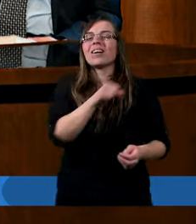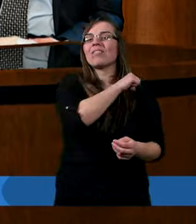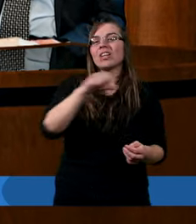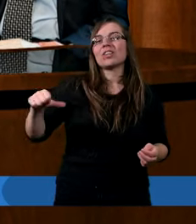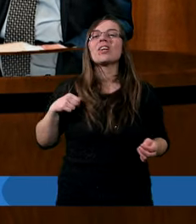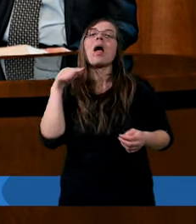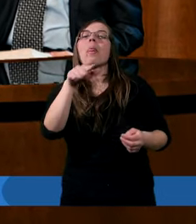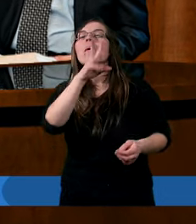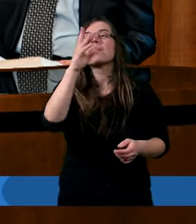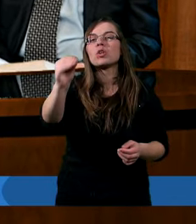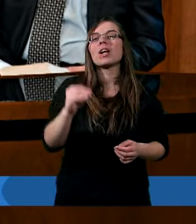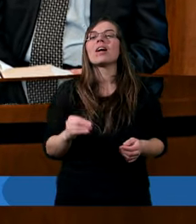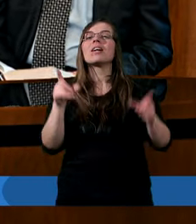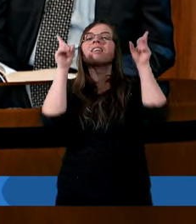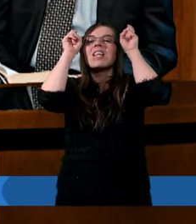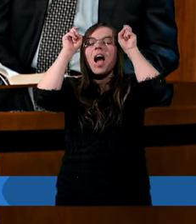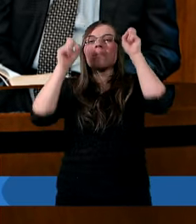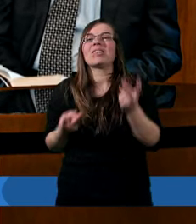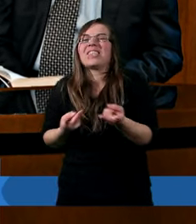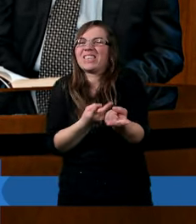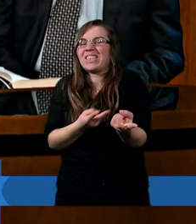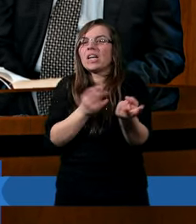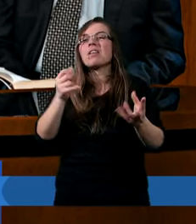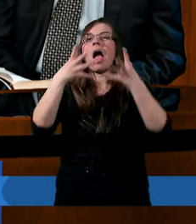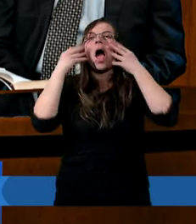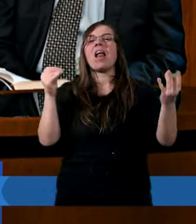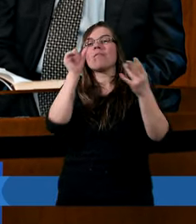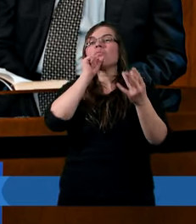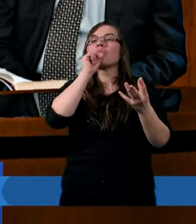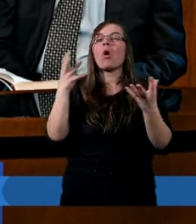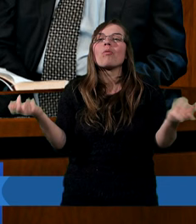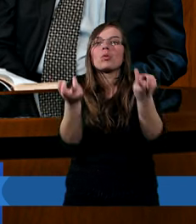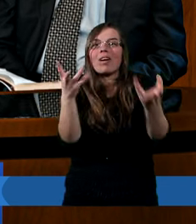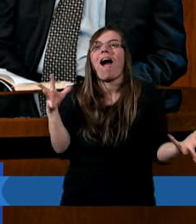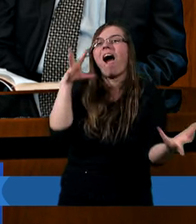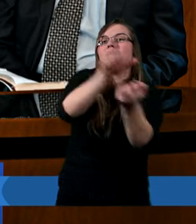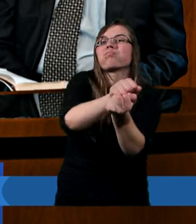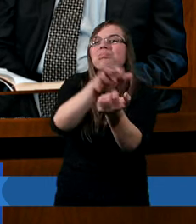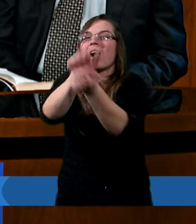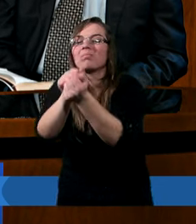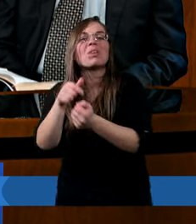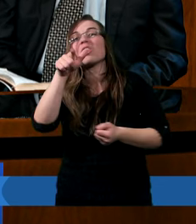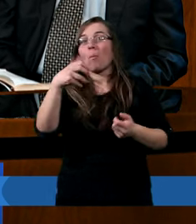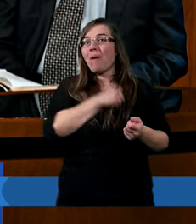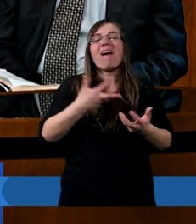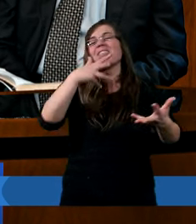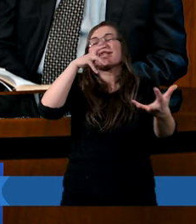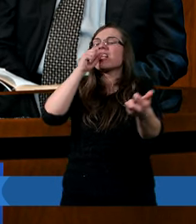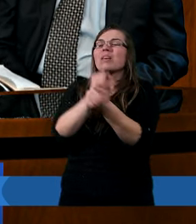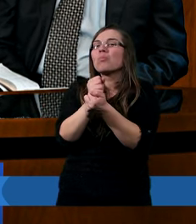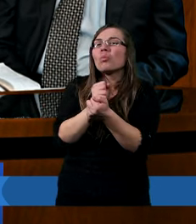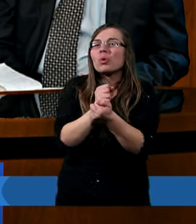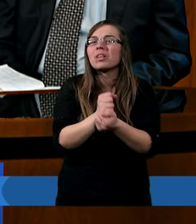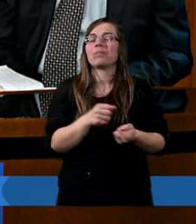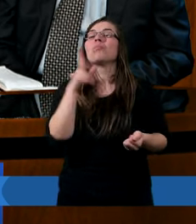tym, że diabeł jak lew ryczący obchodzi, szukając go, zniszczyć. On będzie chodził. To jest